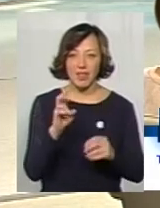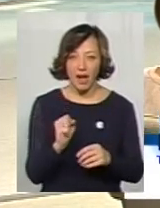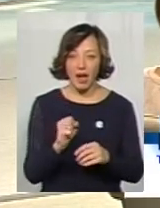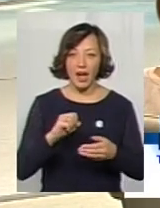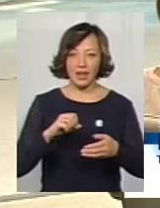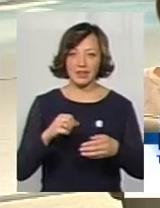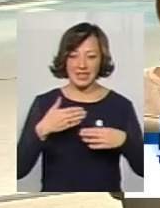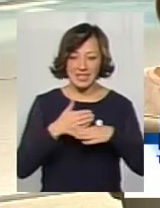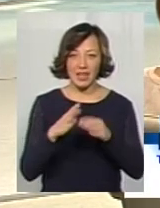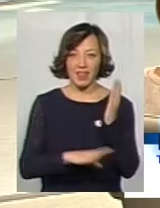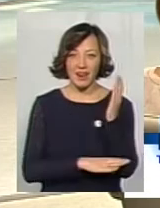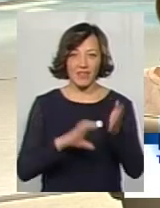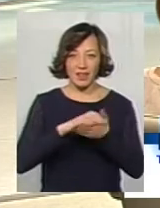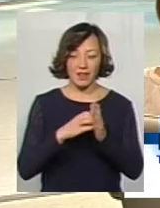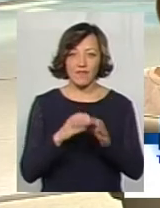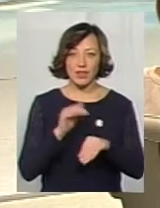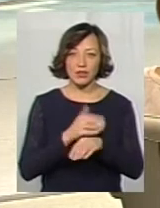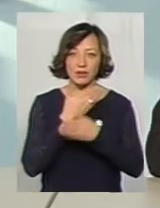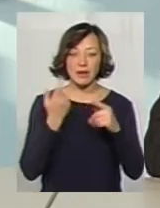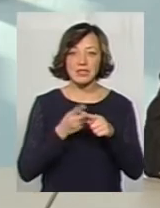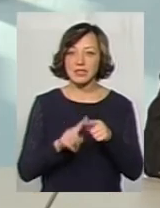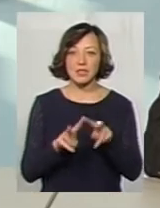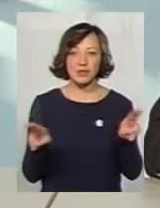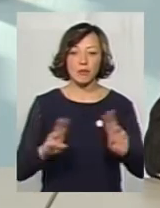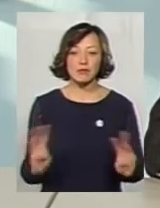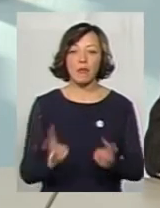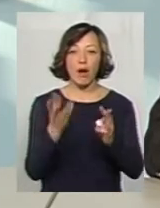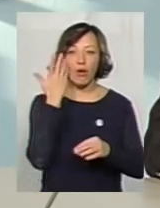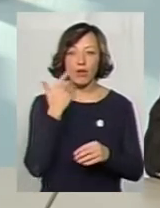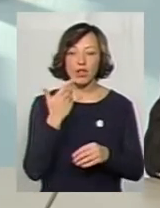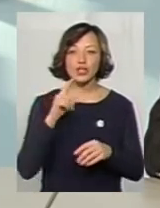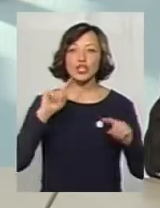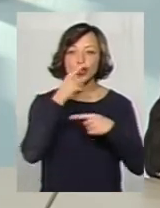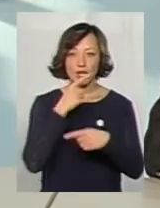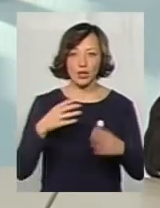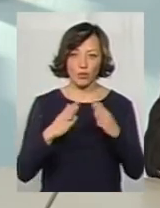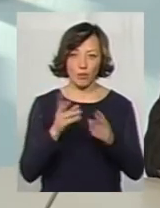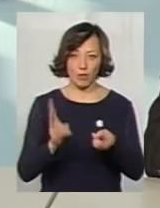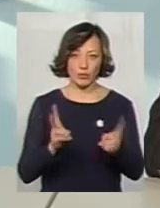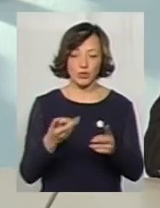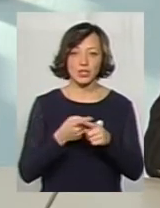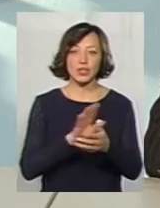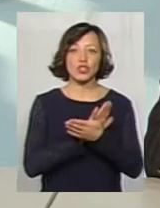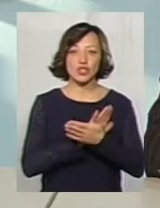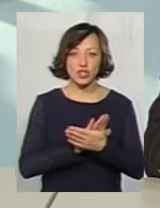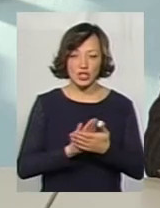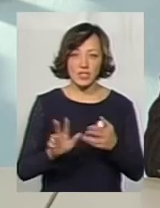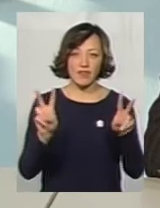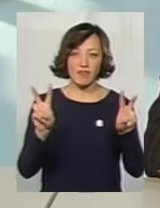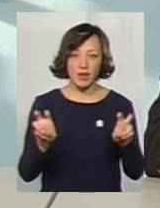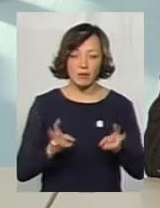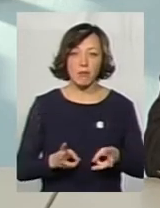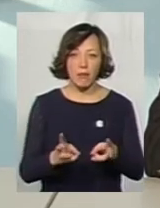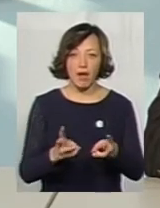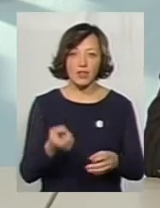тріска, ніж деревина, фактично немає. Те саме, що ви спалюєте, коли шашлыки вдома готуєте. Це екологічно чистий вид палива.